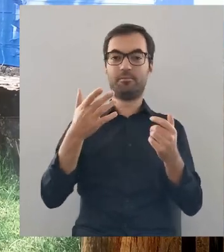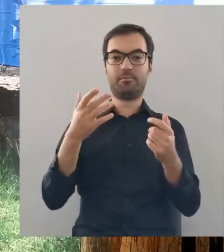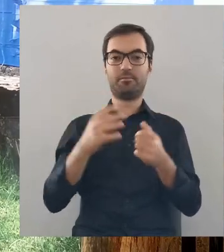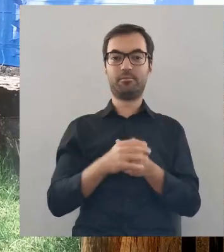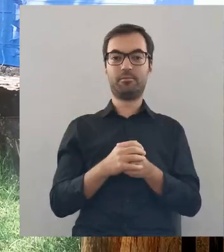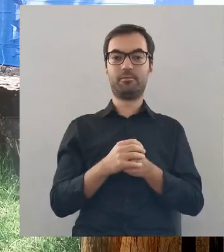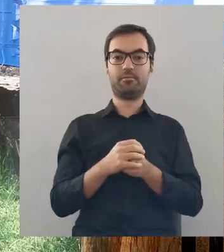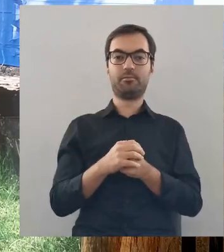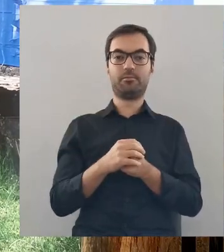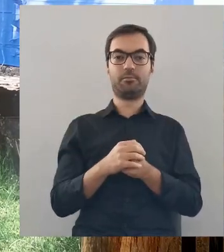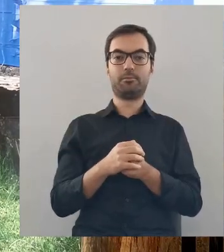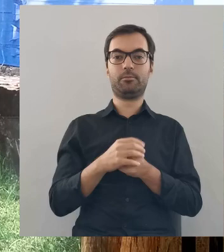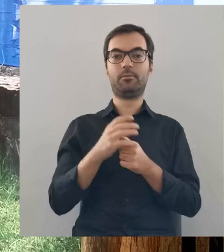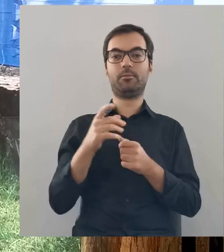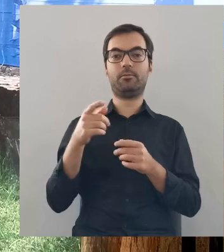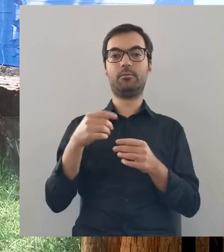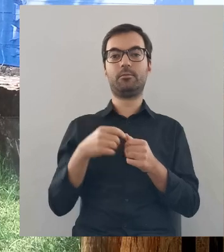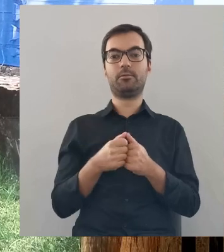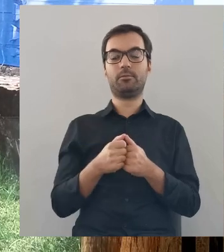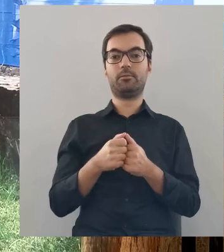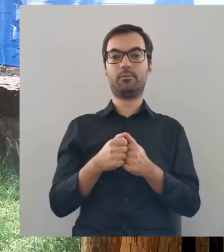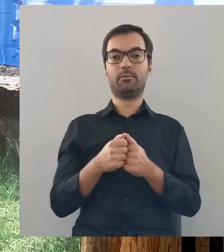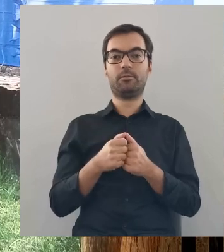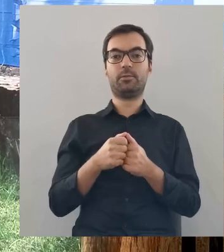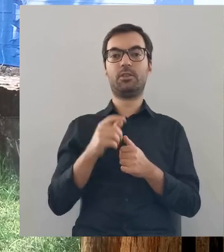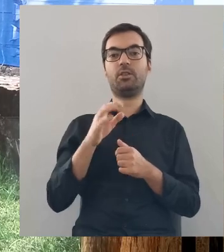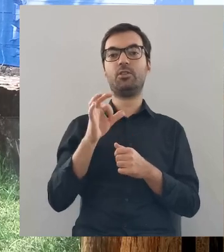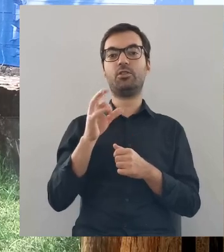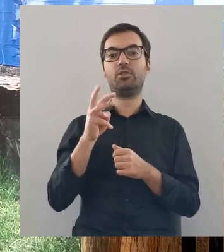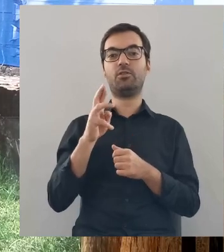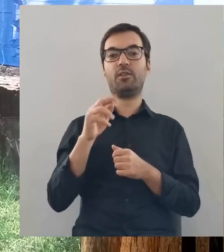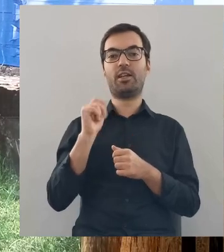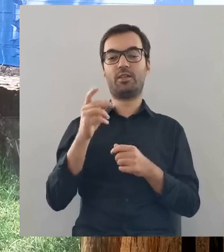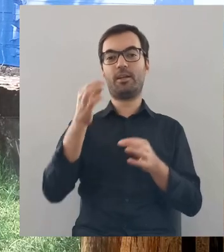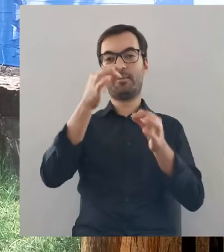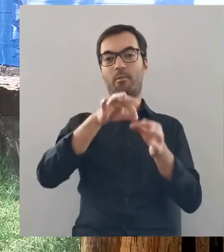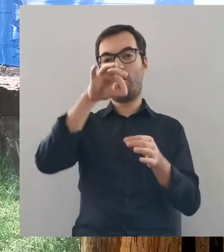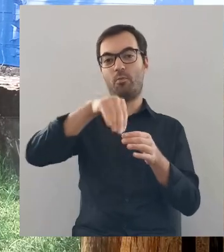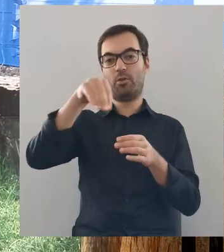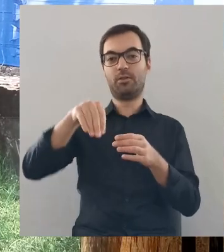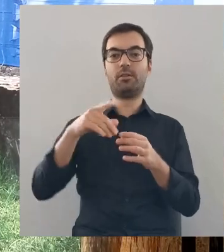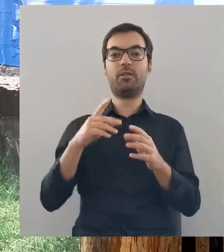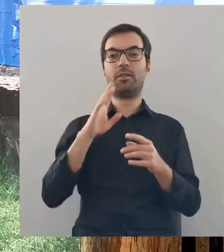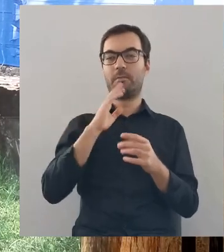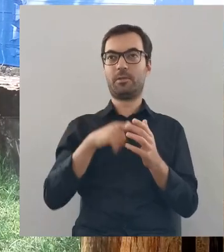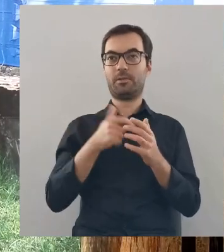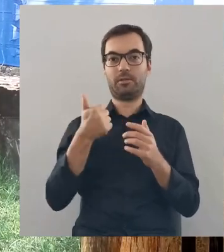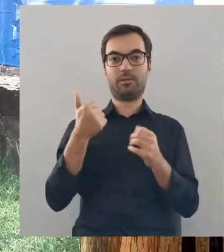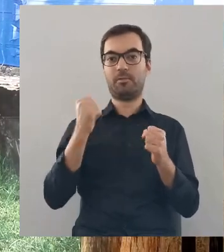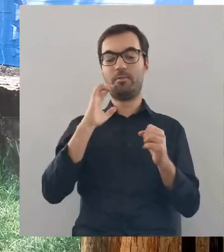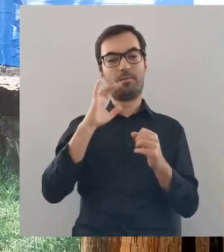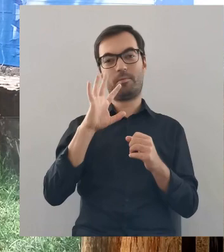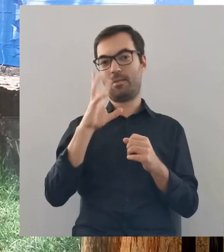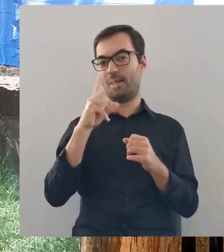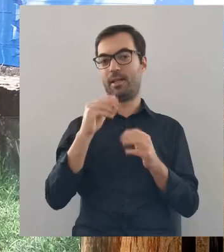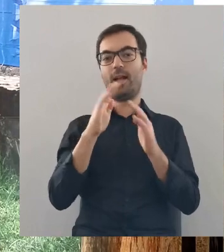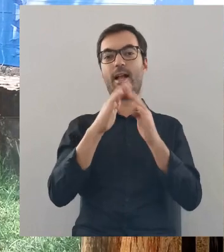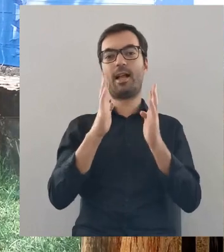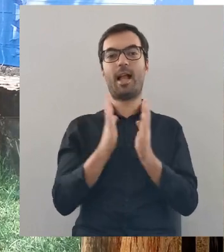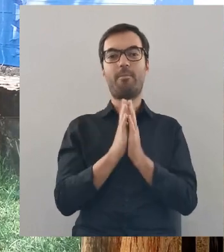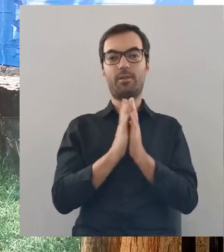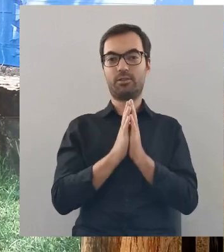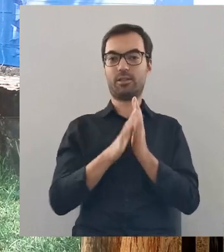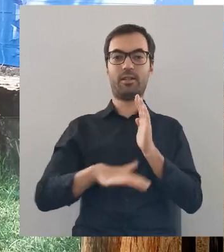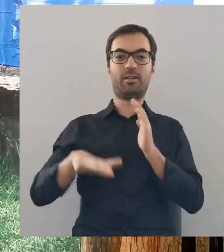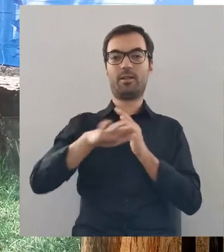Ktoś kolejny się pojawił i posadził tam świerczki. tak powstała jedna chyba z najbardziej